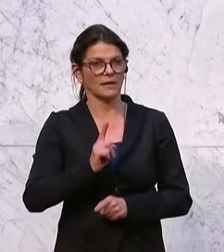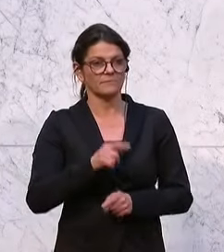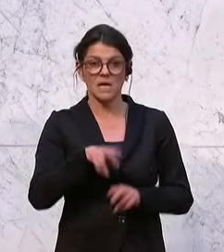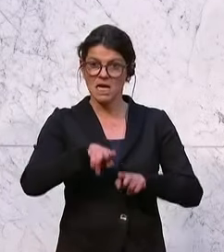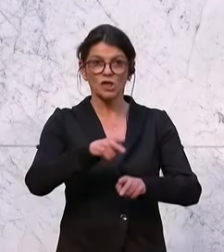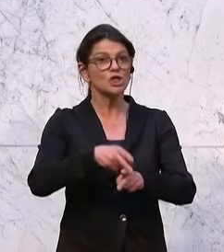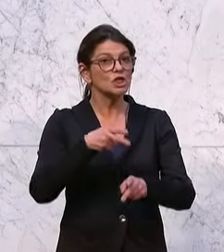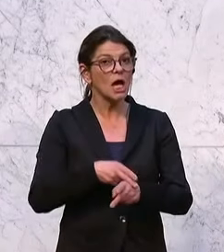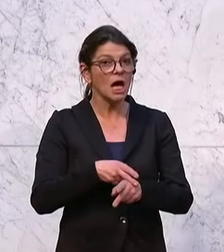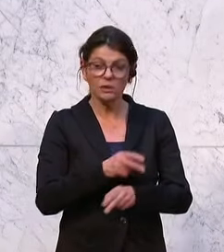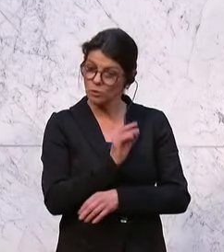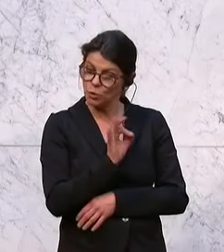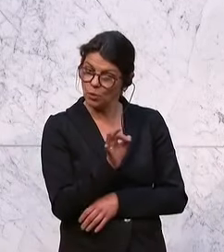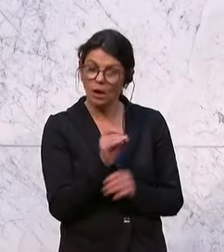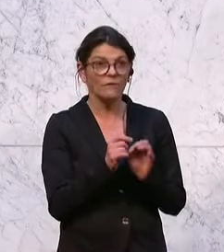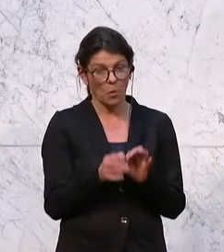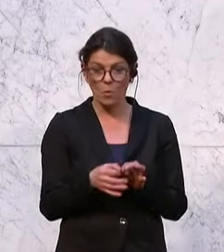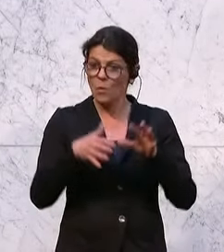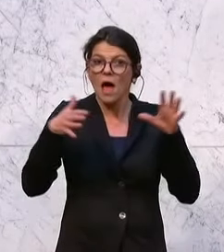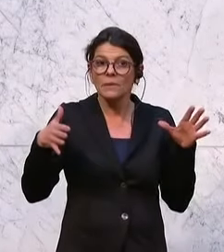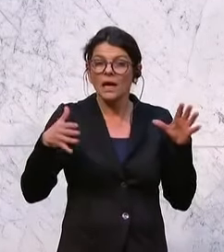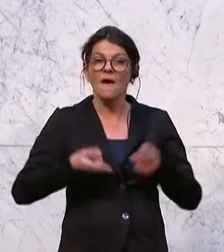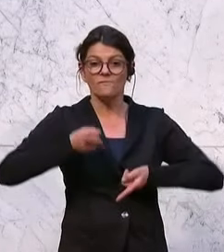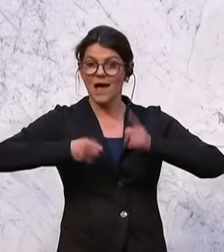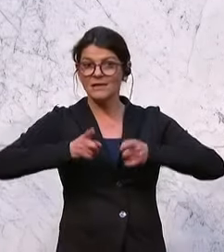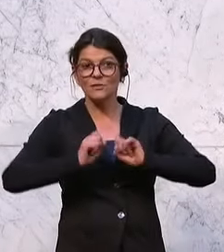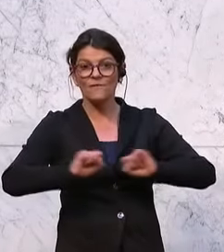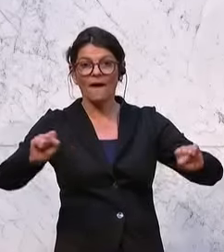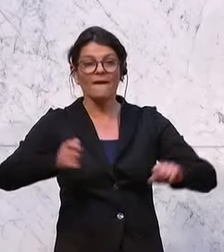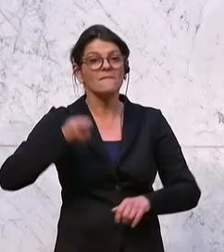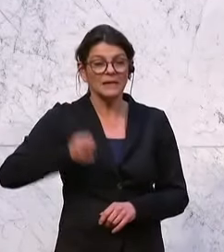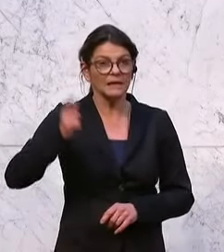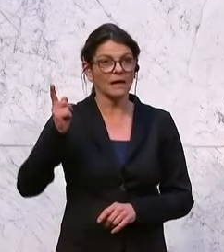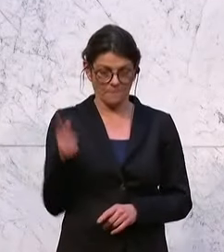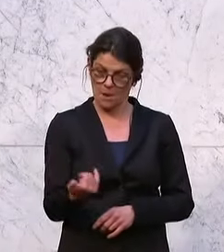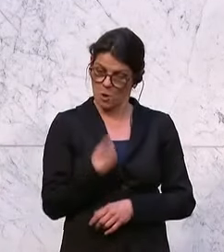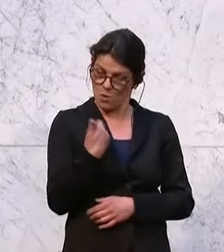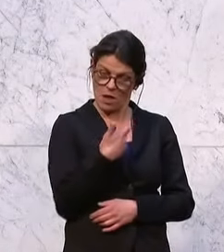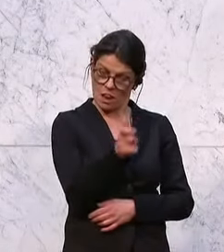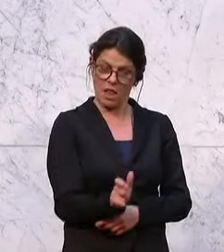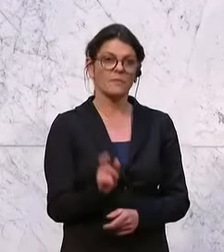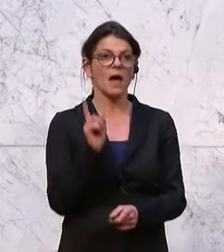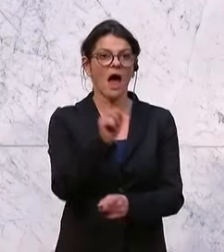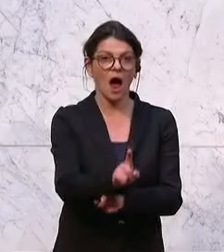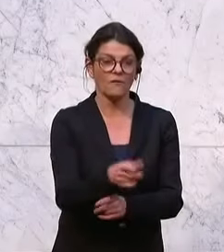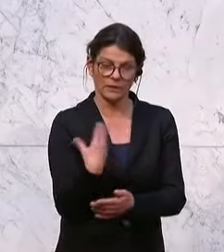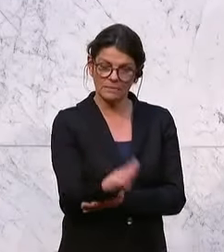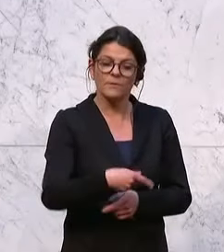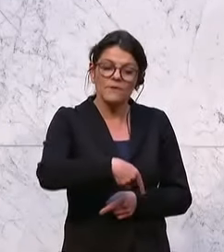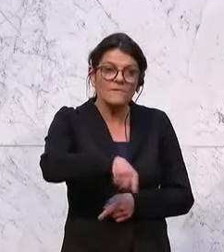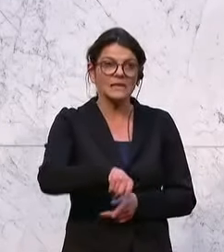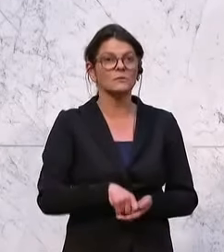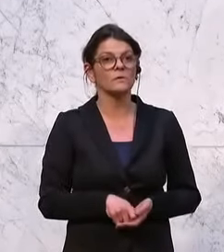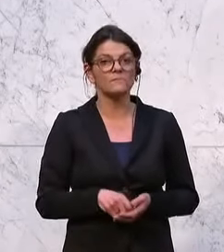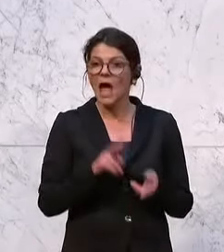Rechtsstaatlich ist es ja nur, wenn ein unabhängiger, weisungsfreier Richter Jugendlichen einen Auftrag gibt, eine Weisung gibt, jemand